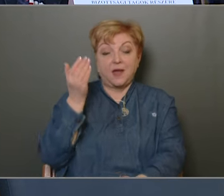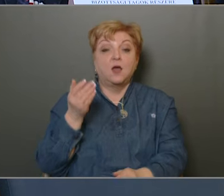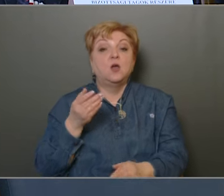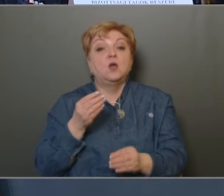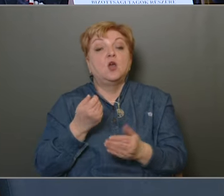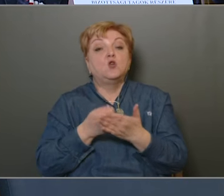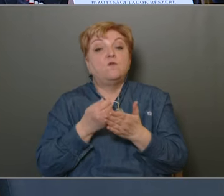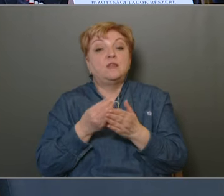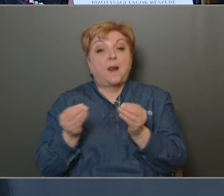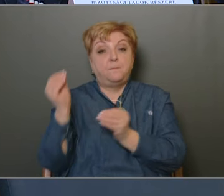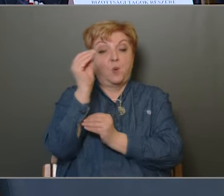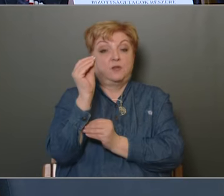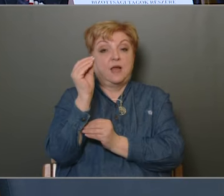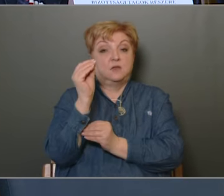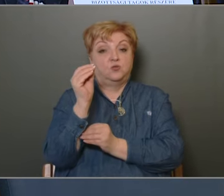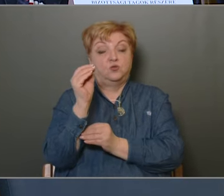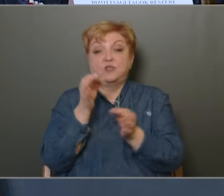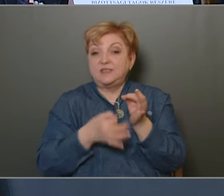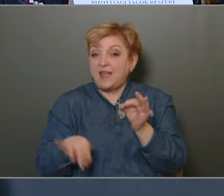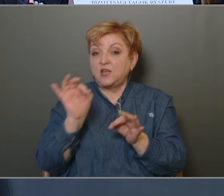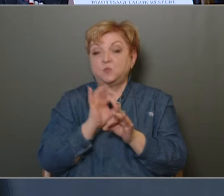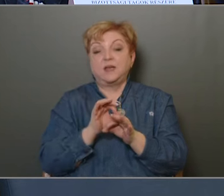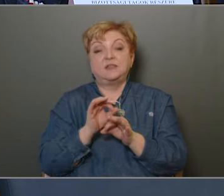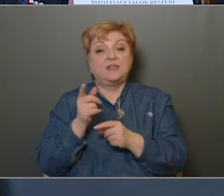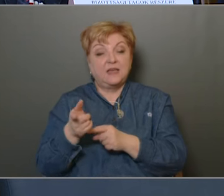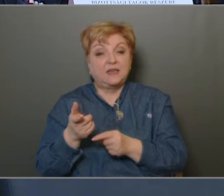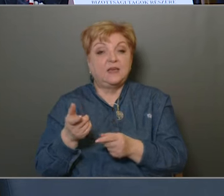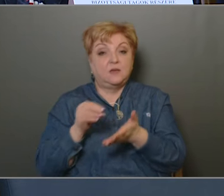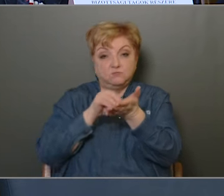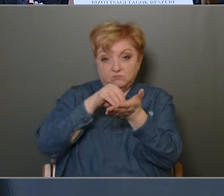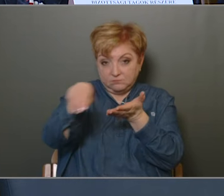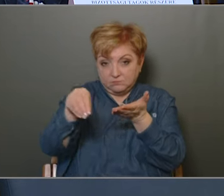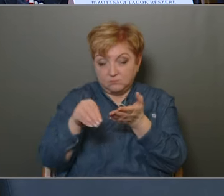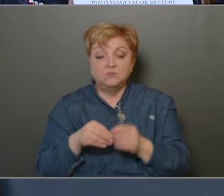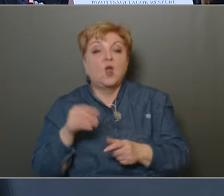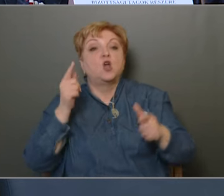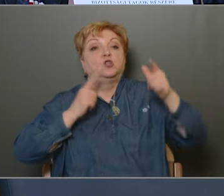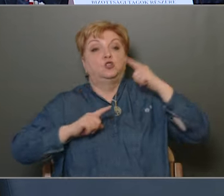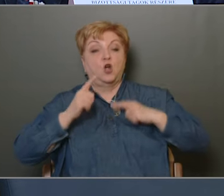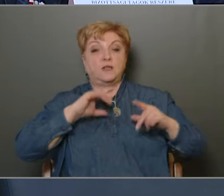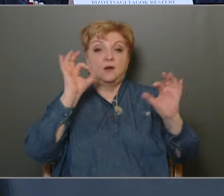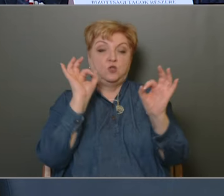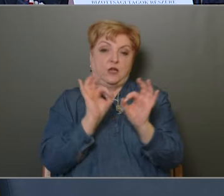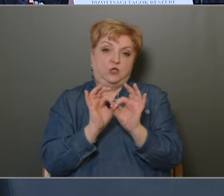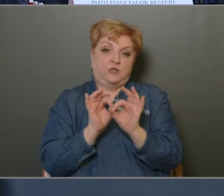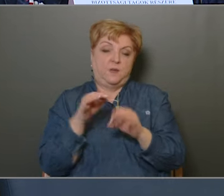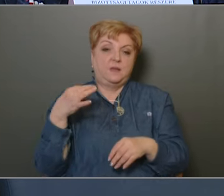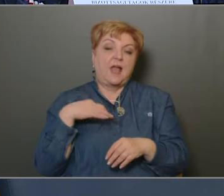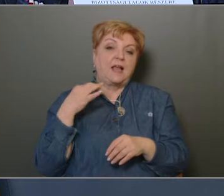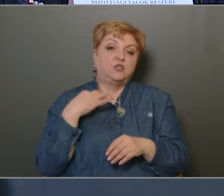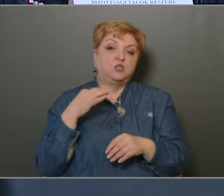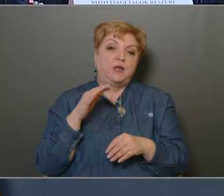jövedelenpótló juttatása teljes mértékben bérfelhasználásként kiutalásra került. Sajnálatos eseménynek tartom az